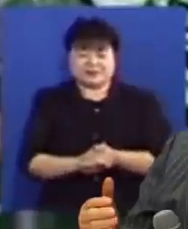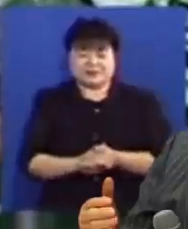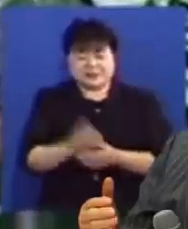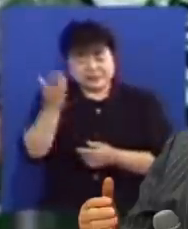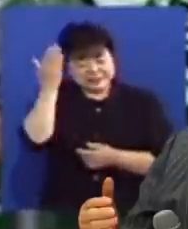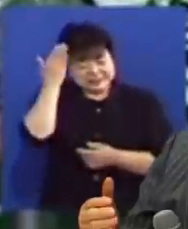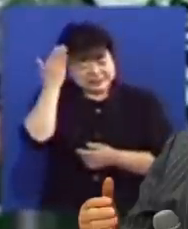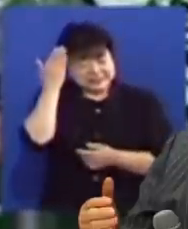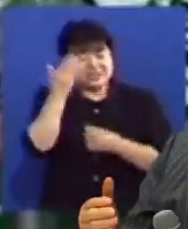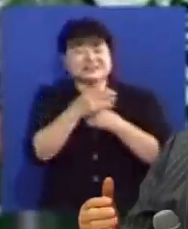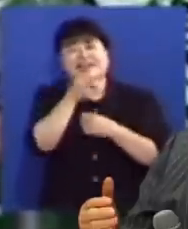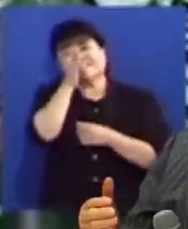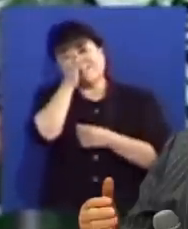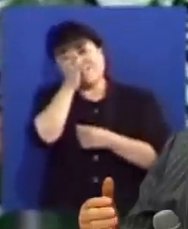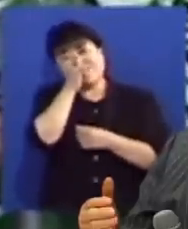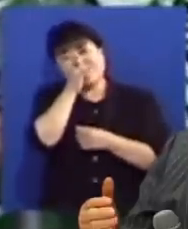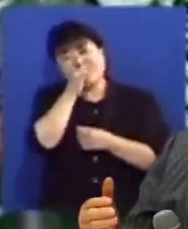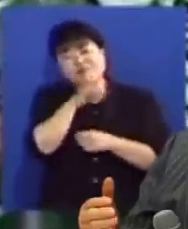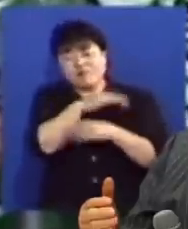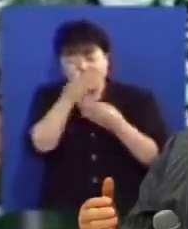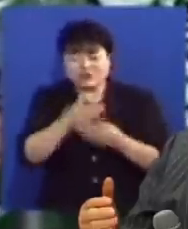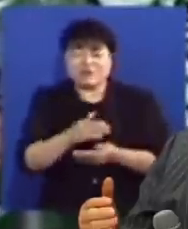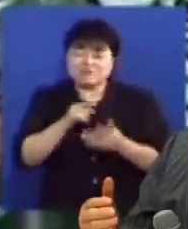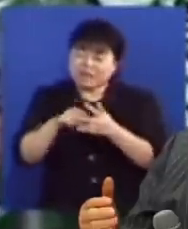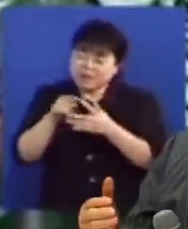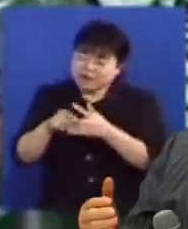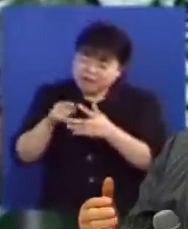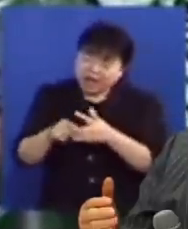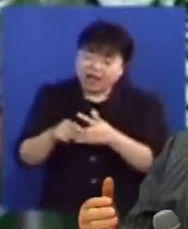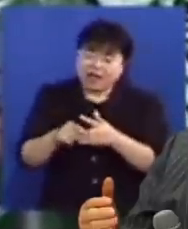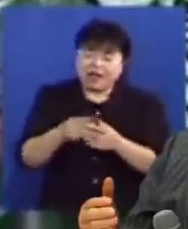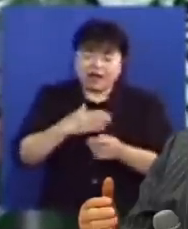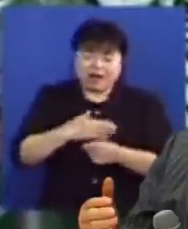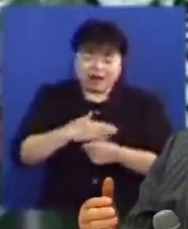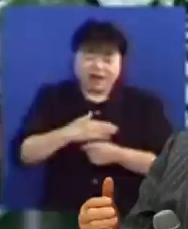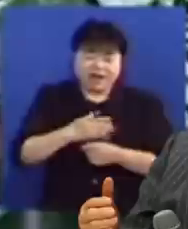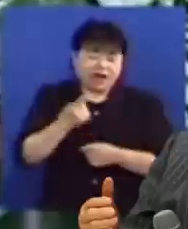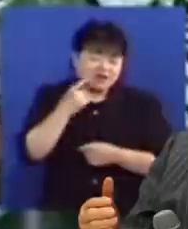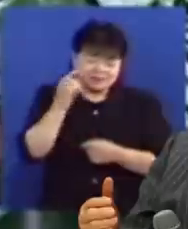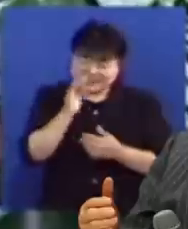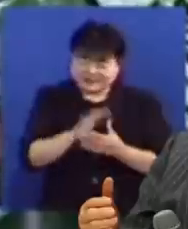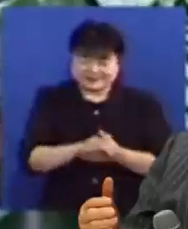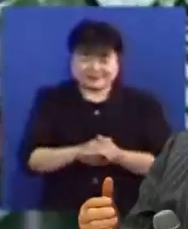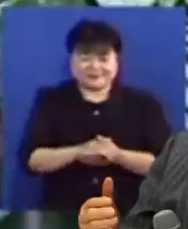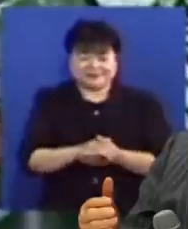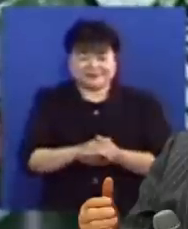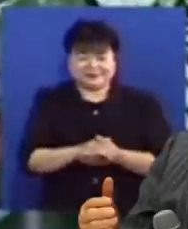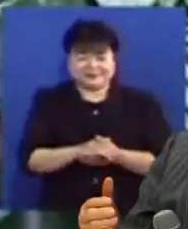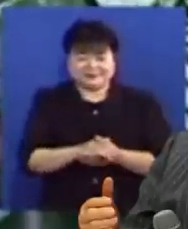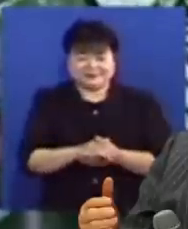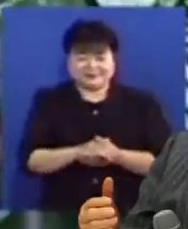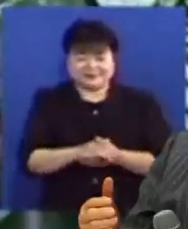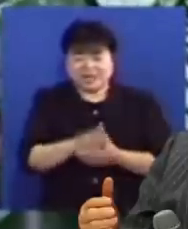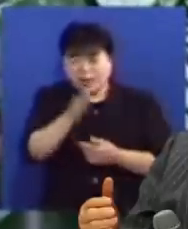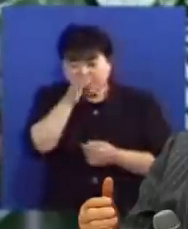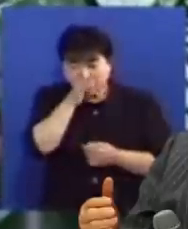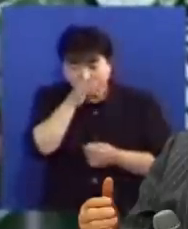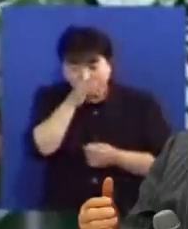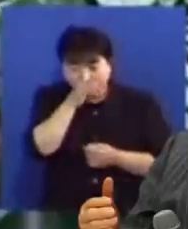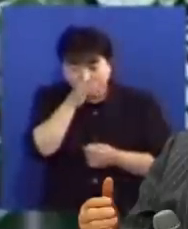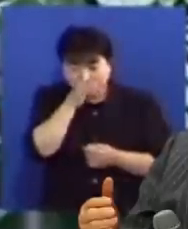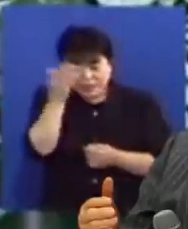지혜의 은사를 받아서 만사 형통하고 모든 것을 다 안다 거짓말입니다 바보에게